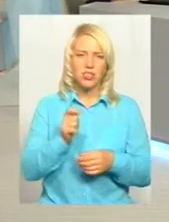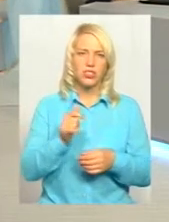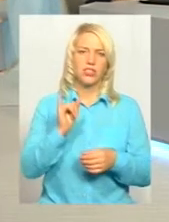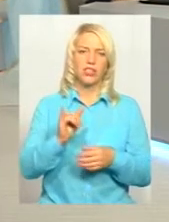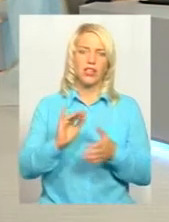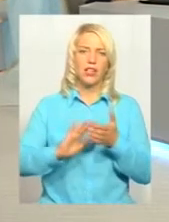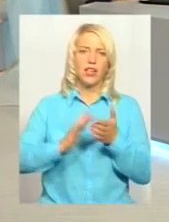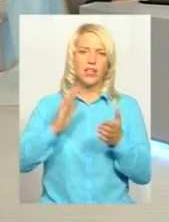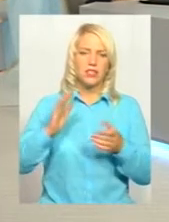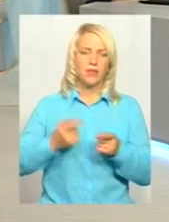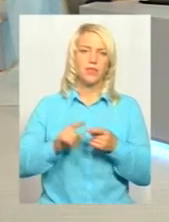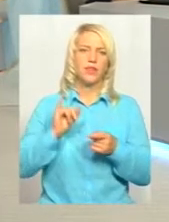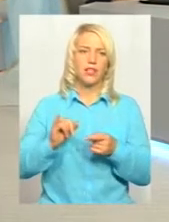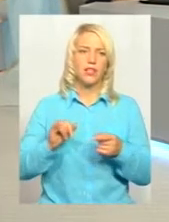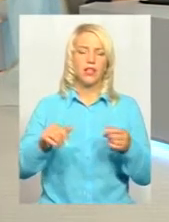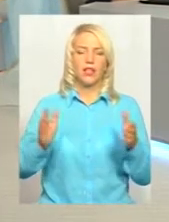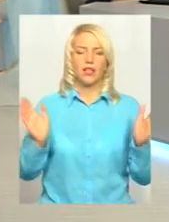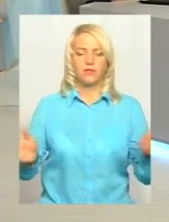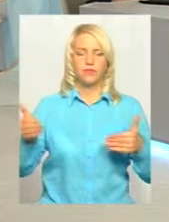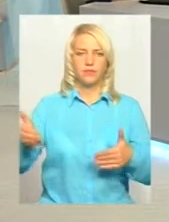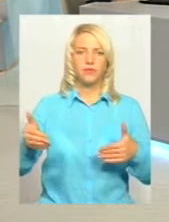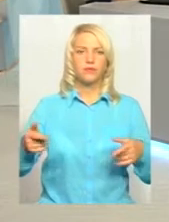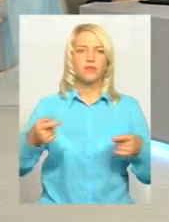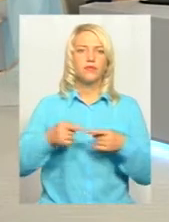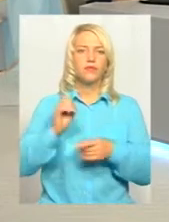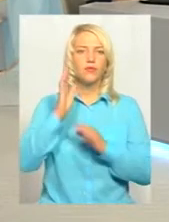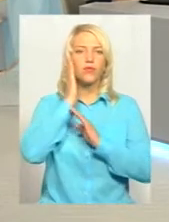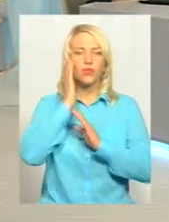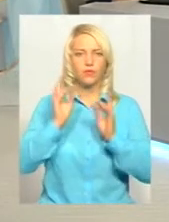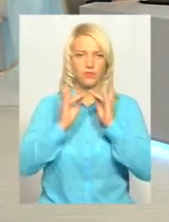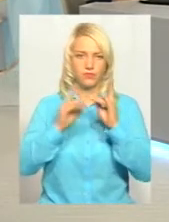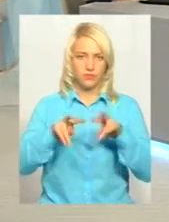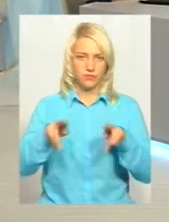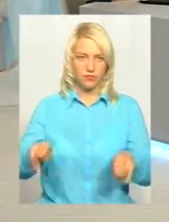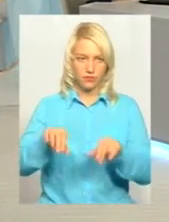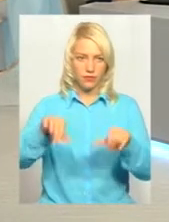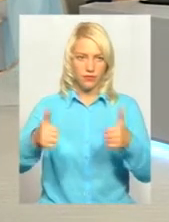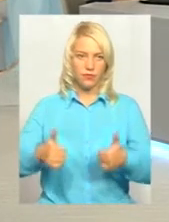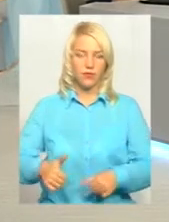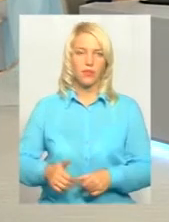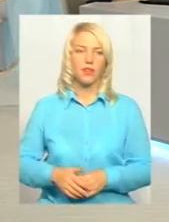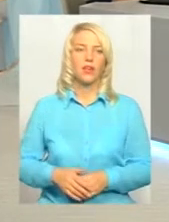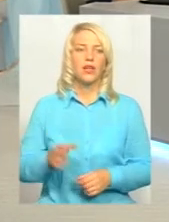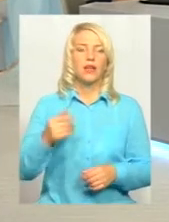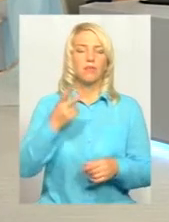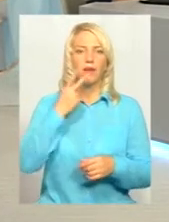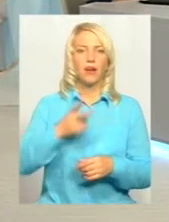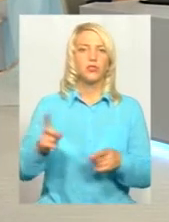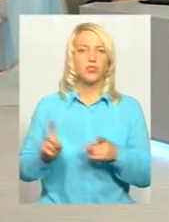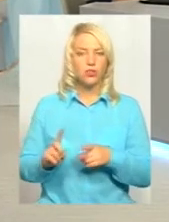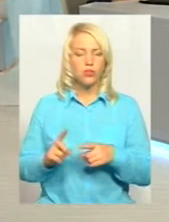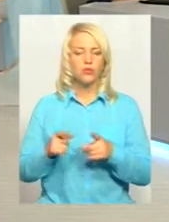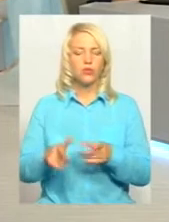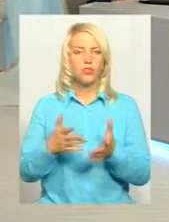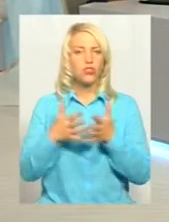коробка-колиска з місного картону, розміром 43-70 на 27, на вагу десь до 8 кілограмів. Тобто, бачите, досить широкий